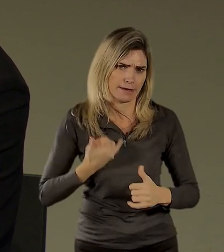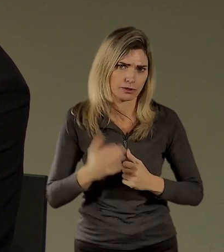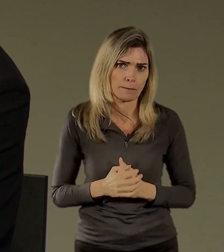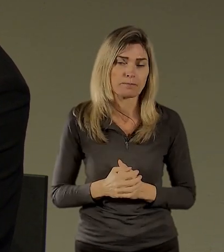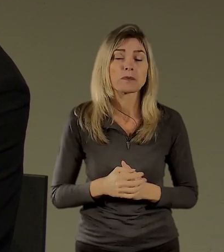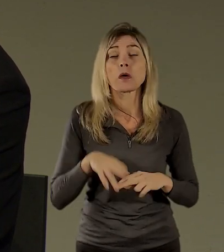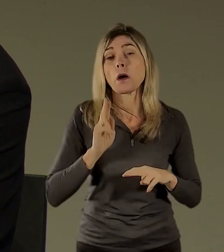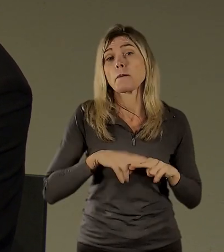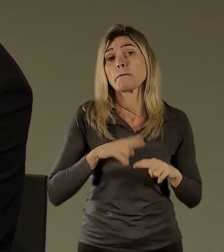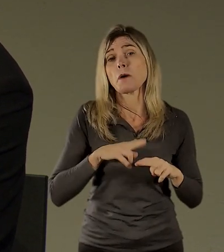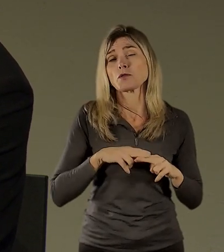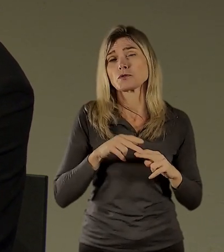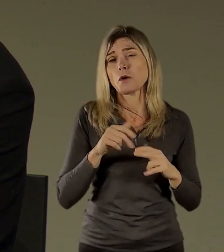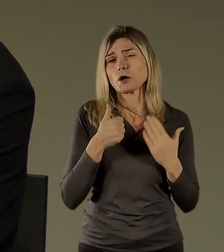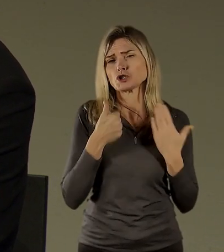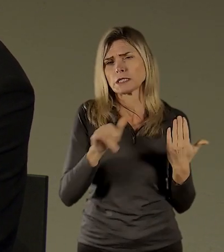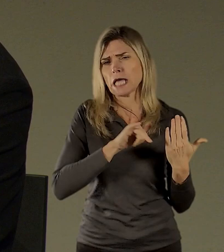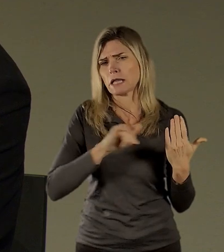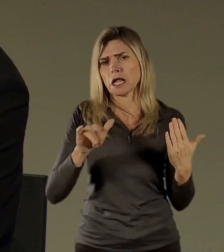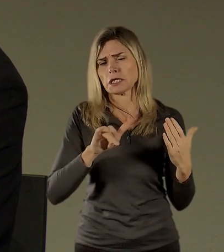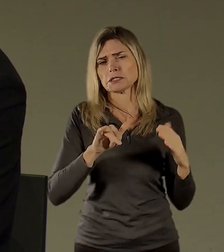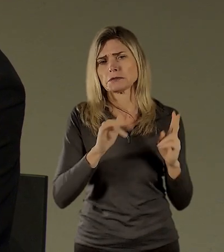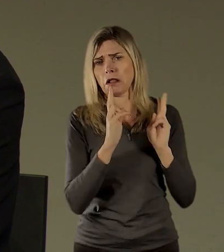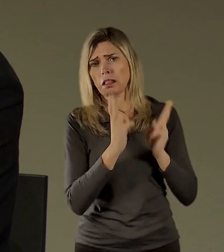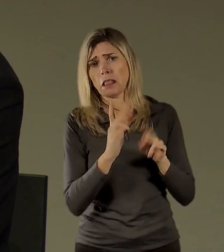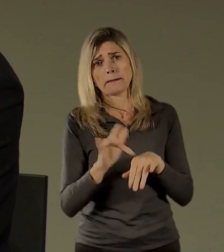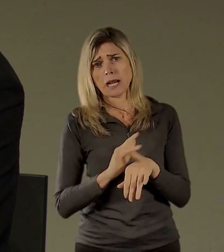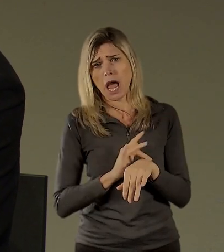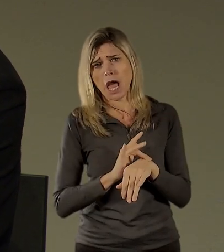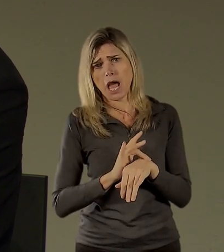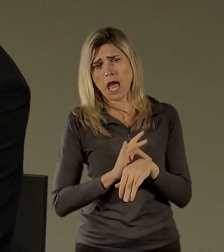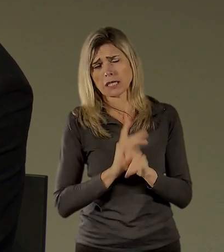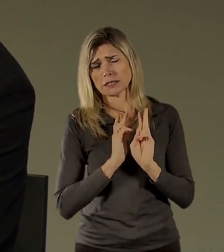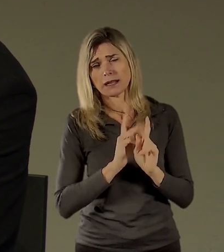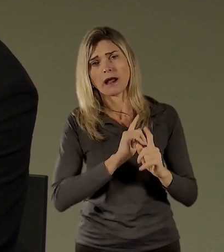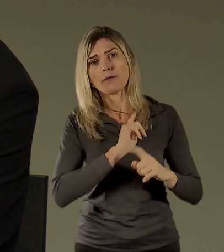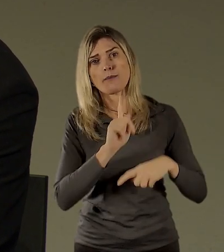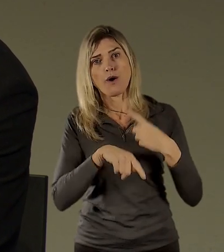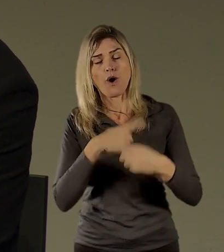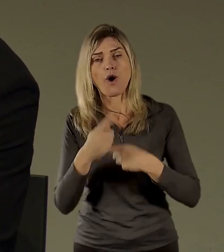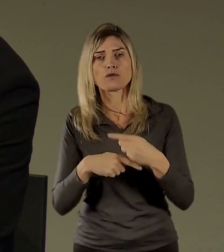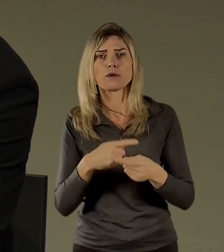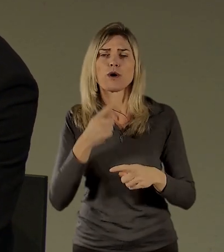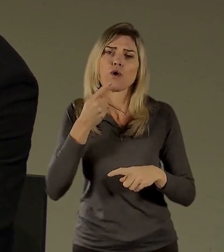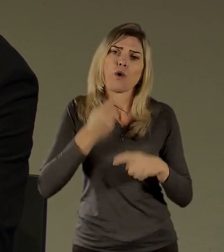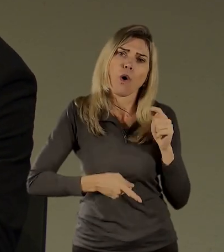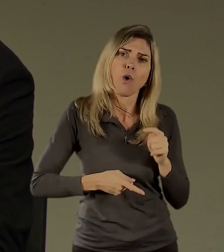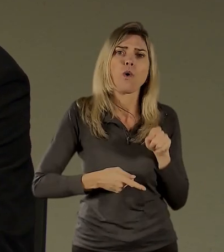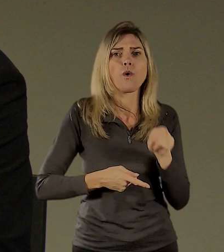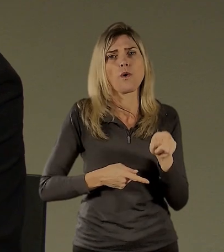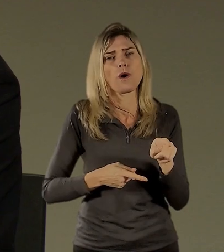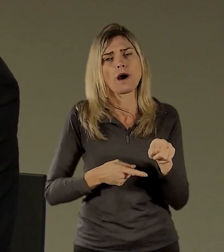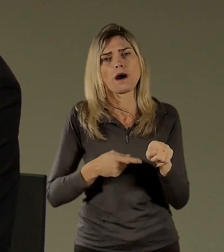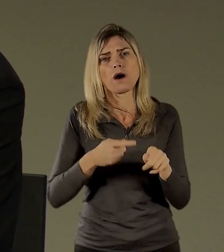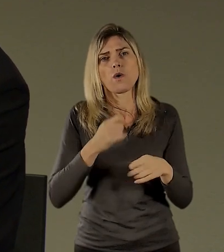konec šedesátých let, ten dům byl bez využití a potom sloužil pro účely předchůdce